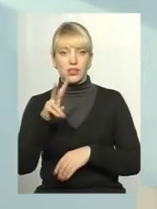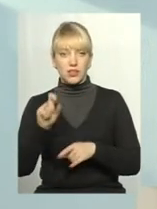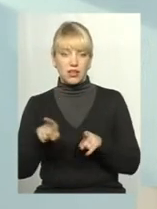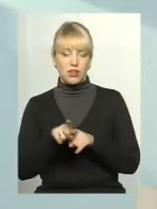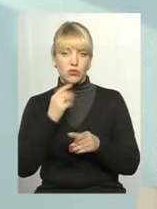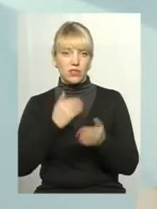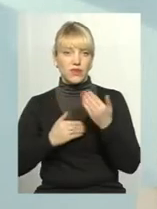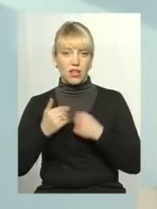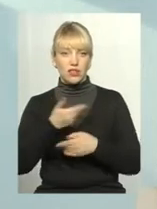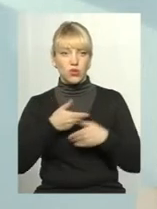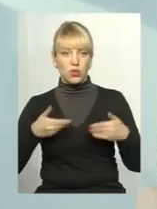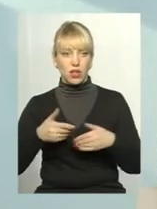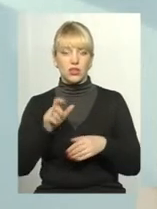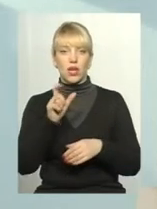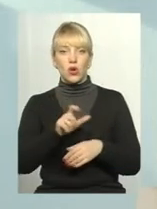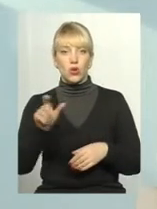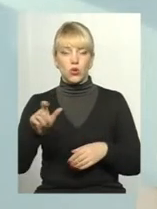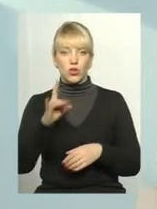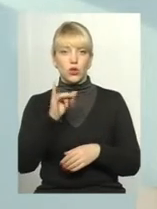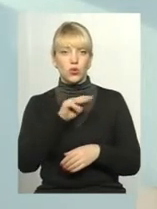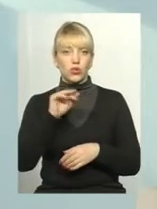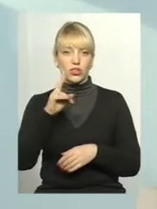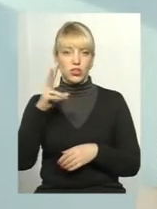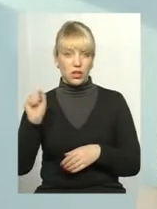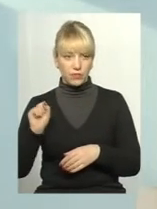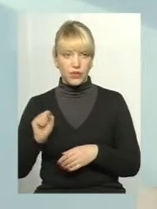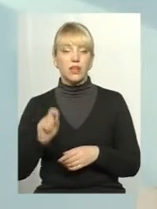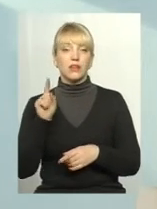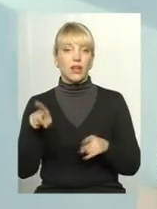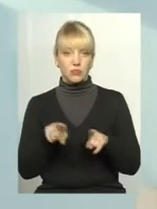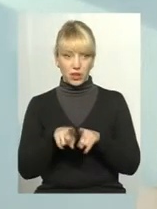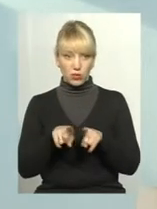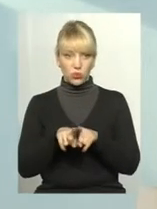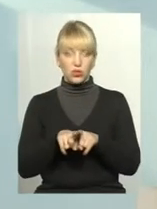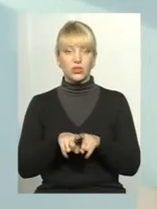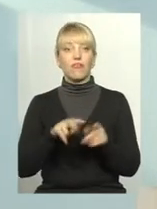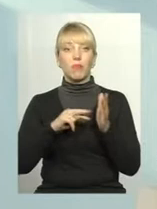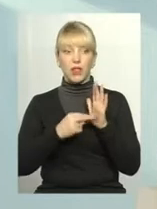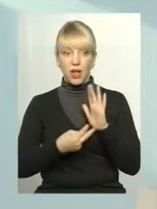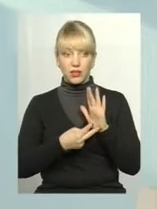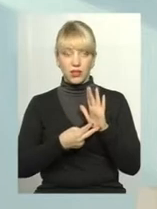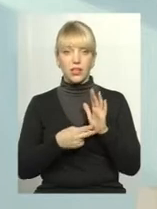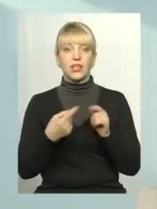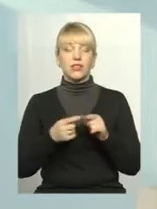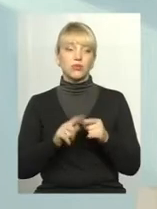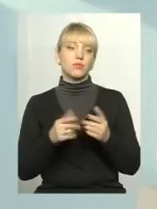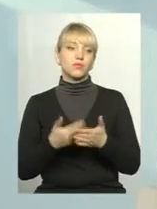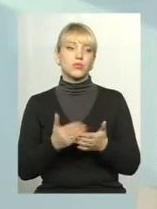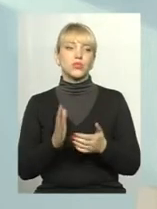до нас мешканці мікрорайону Ружична. Там теж в планах, це буде десь